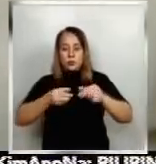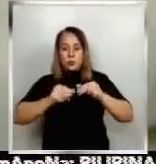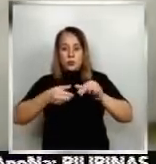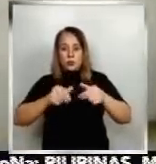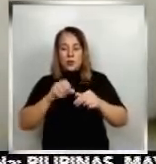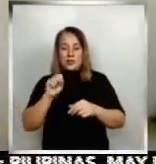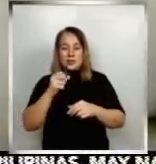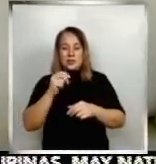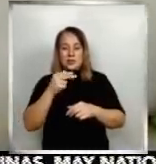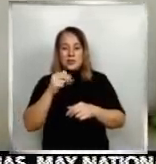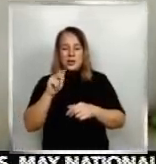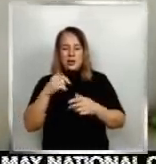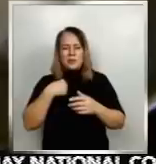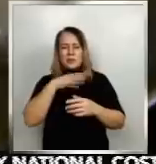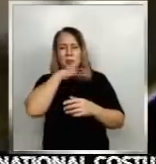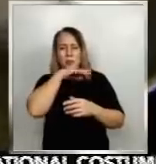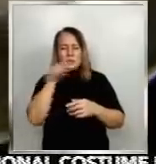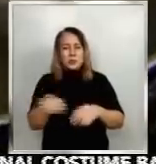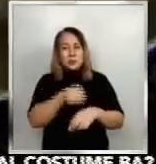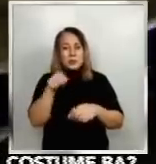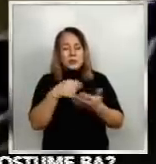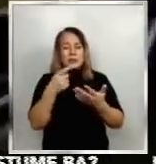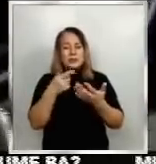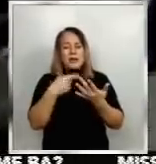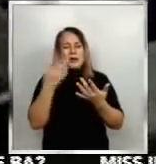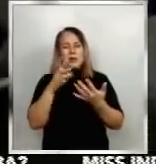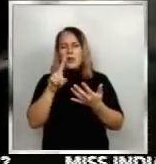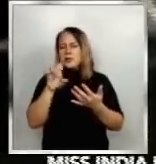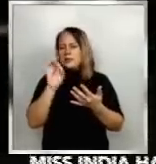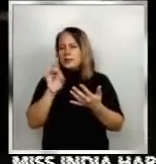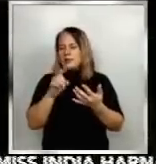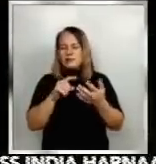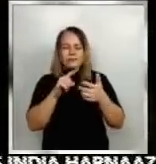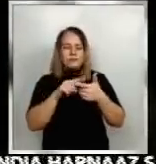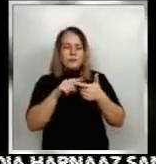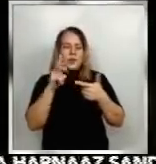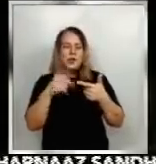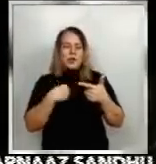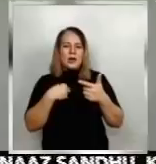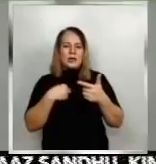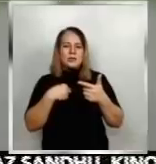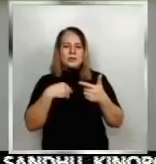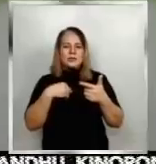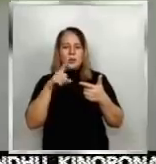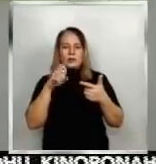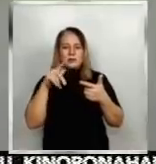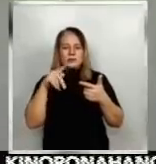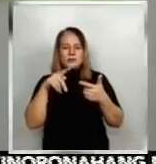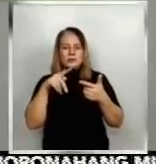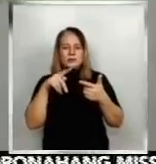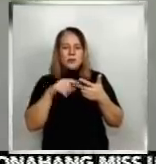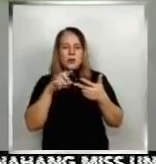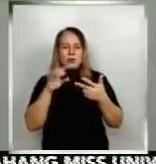baboy. Pwede na raw ang kalahating kilo, nasa 180 pesos. Wrapper na 100 pieces, 70 pesos. Mga gulay,